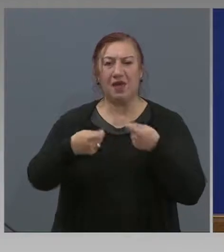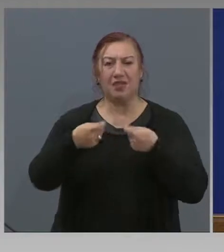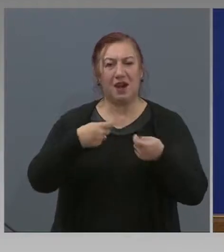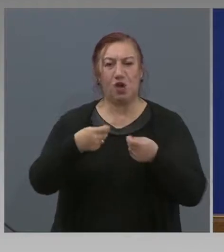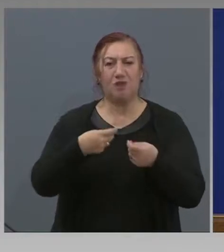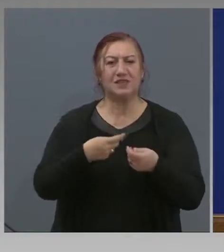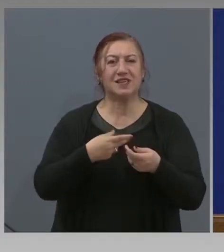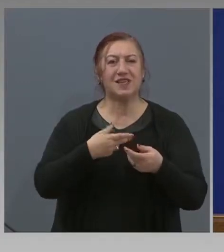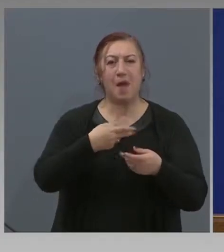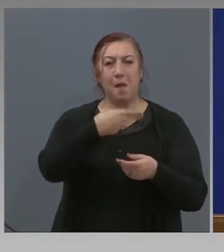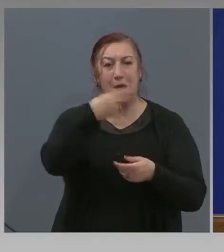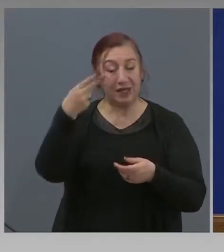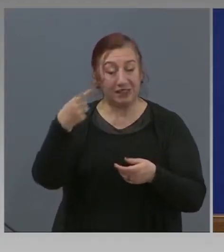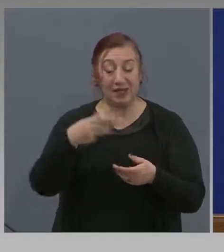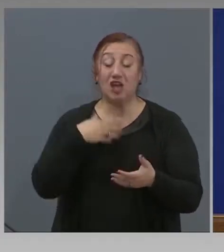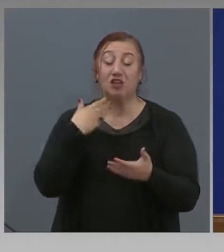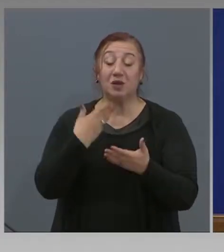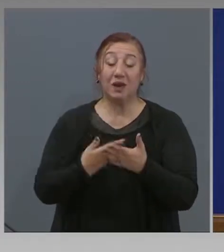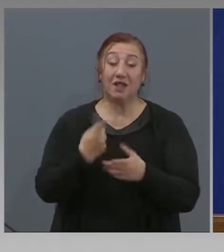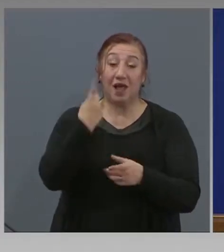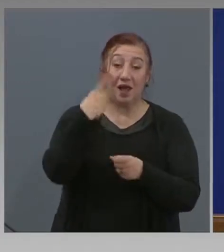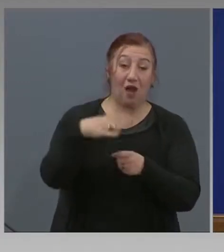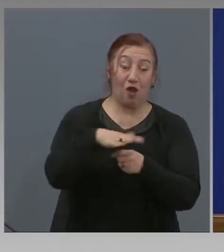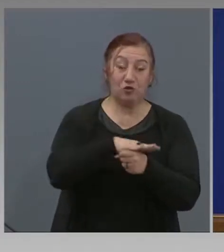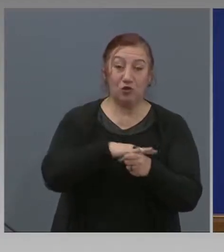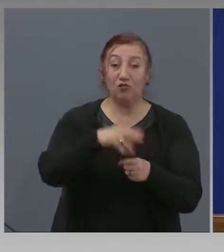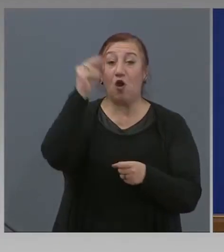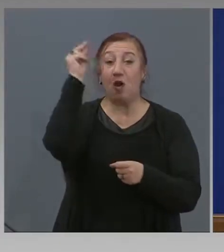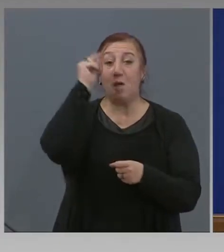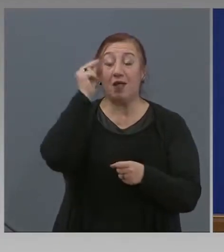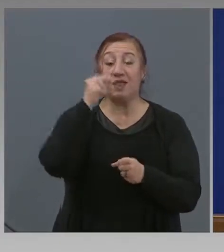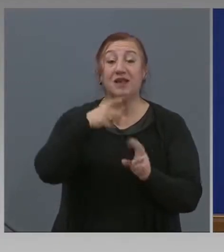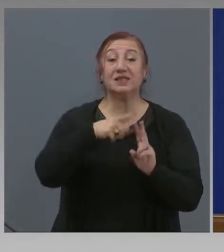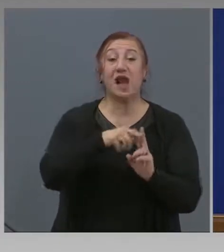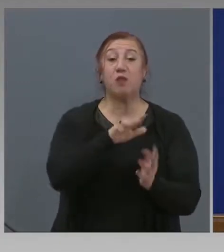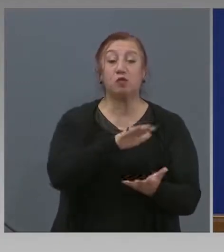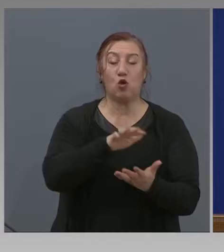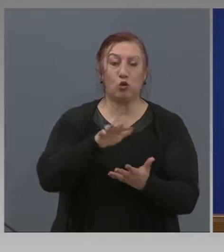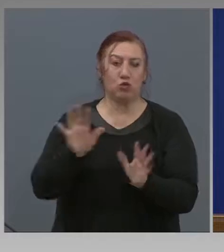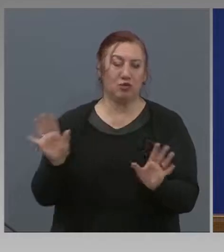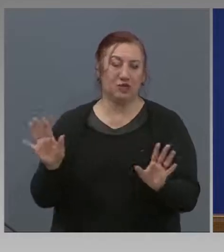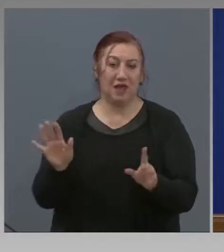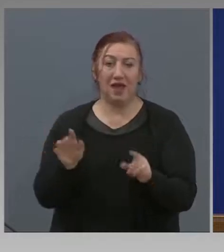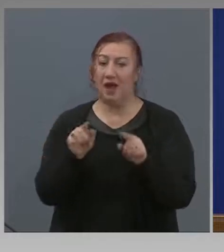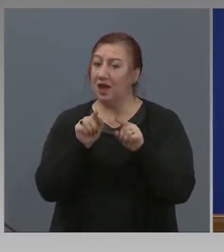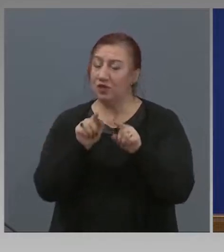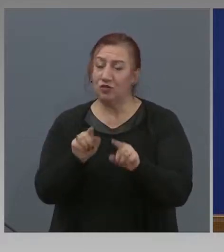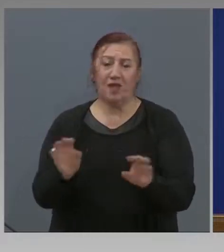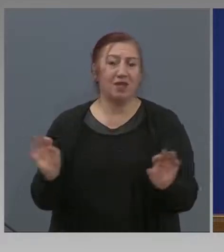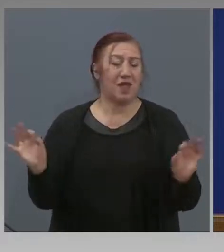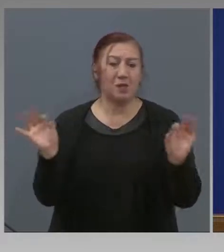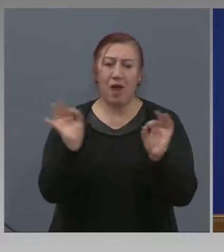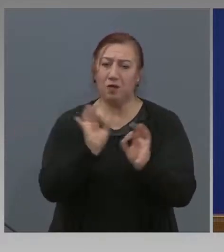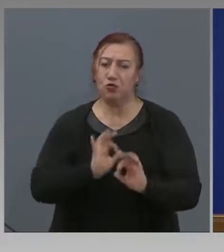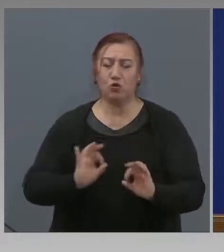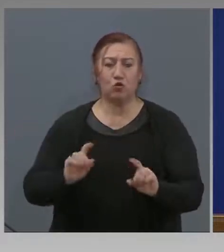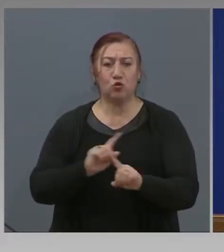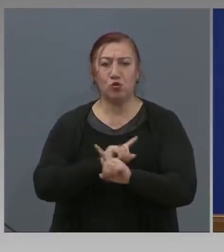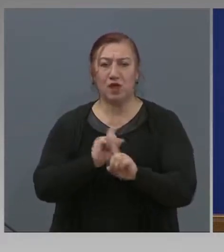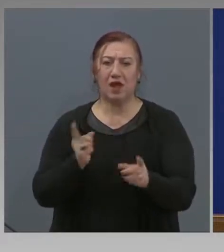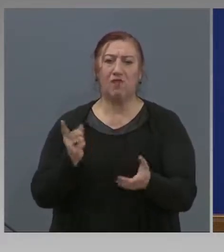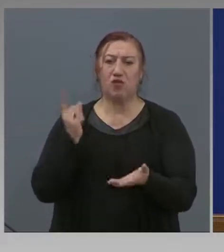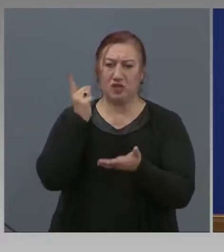да предлагат местна регионална продукция на потребителя. В това няма абсолютно никакво задължение,